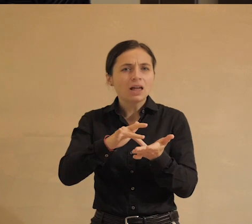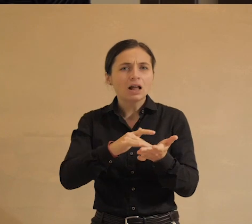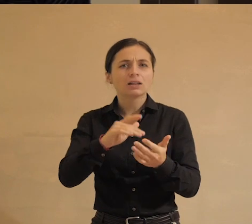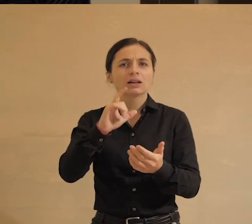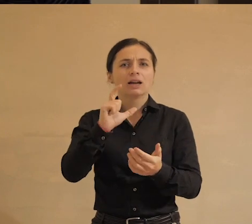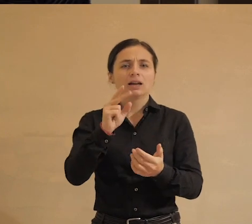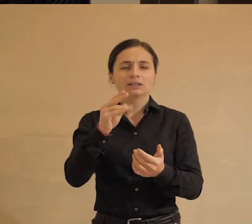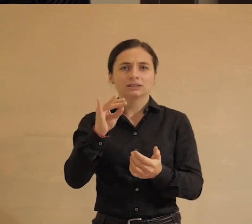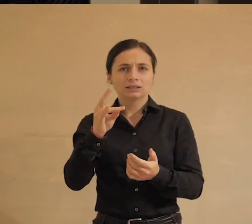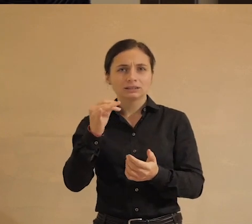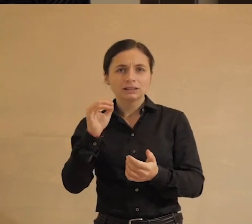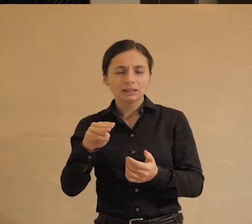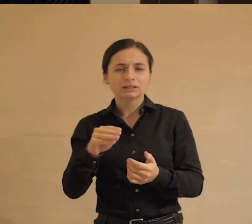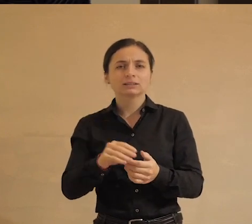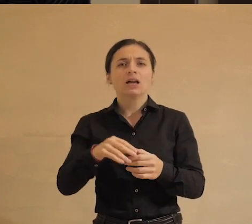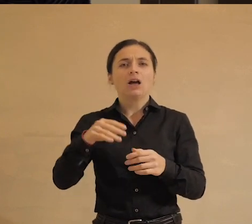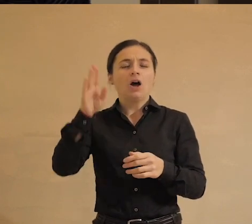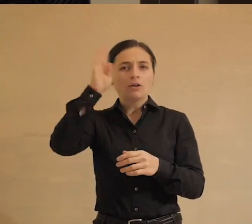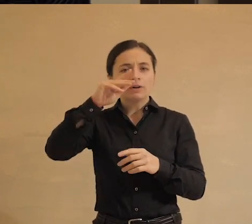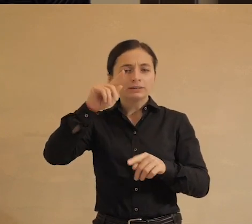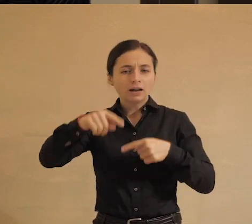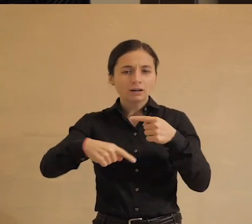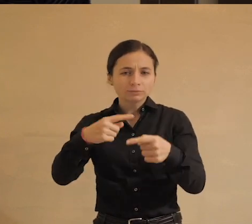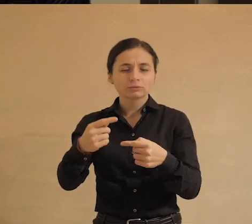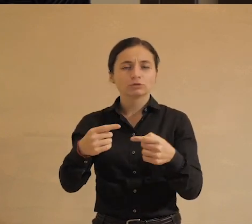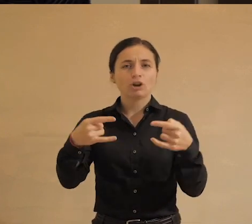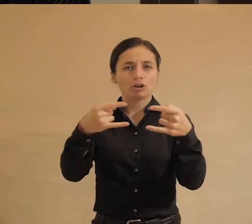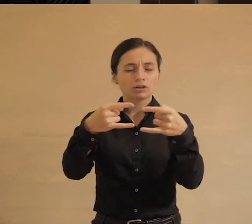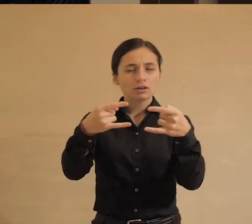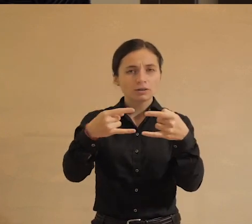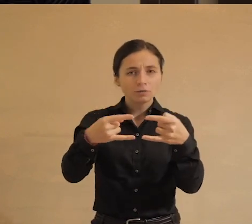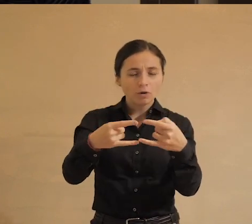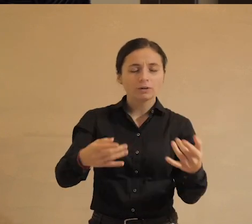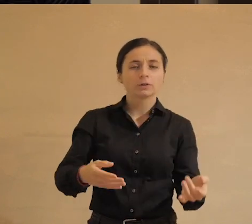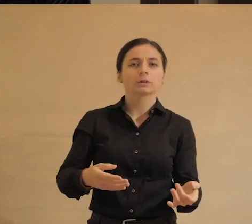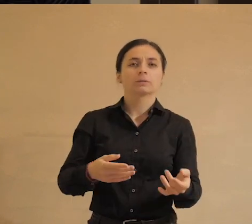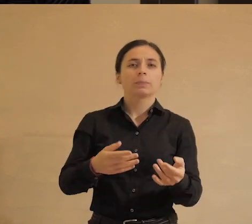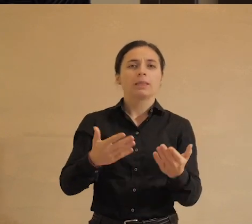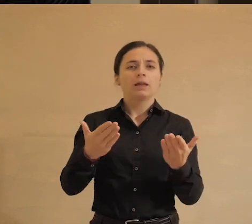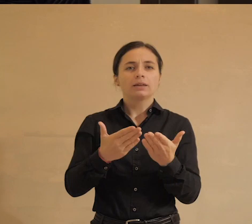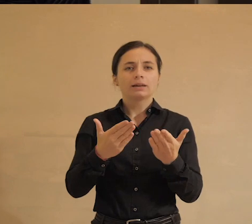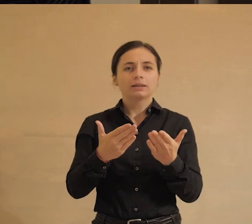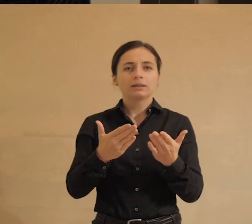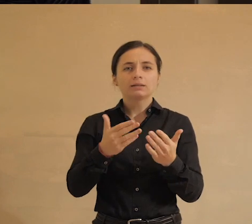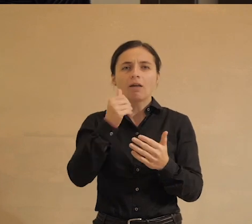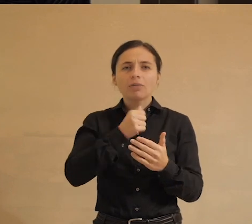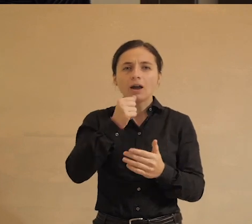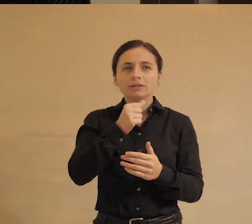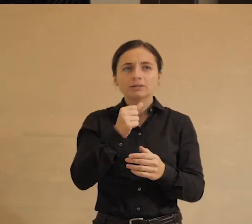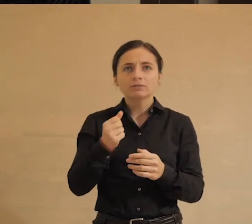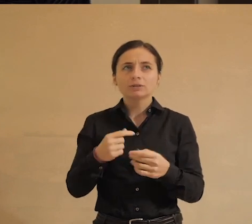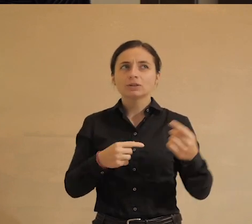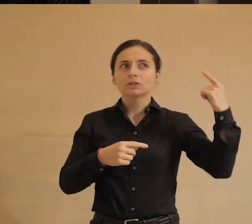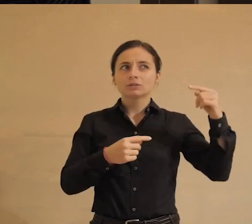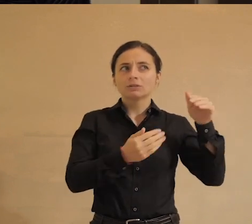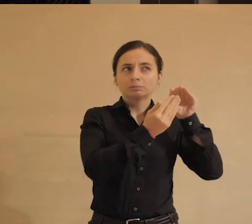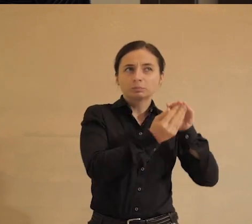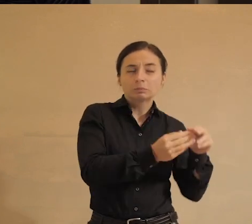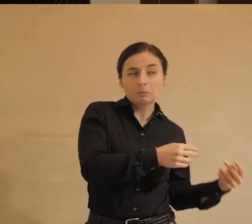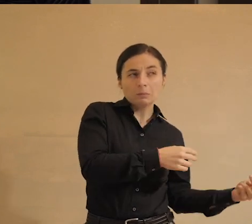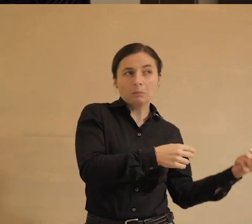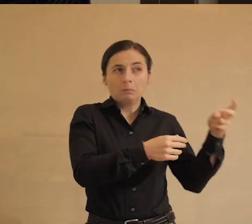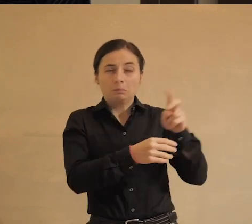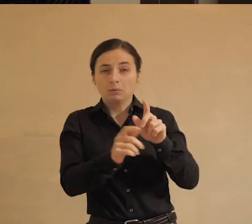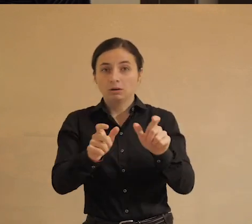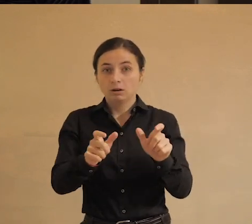заряжение воды через телевизионный экран, какие-то там таинственные пришествия с того света, рассказывали все это